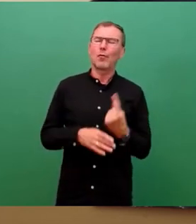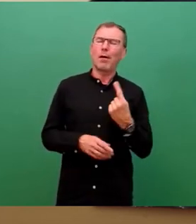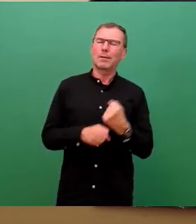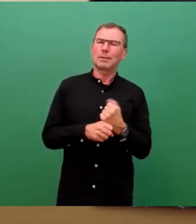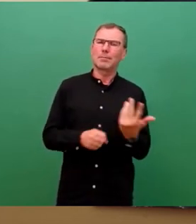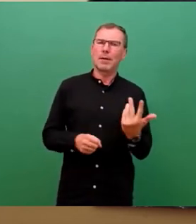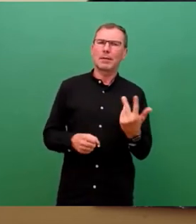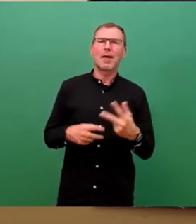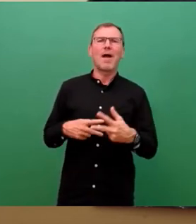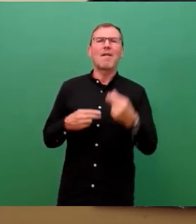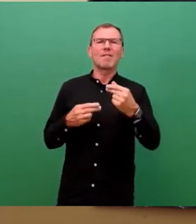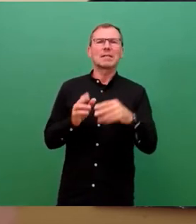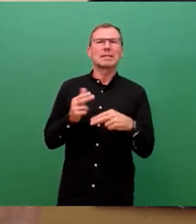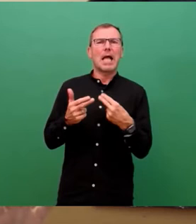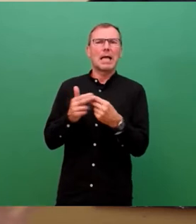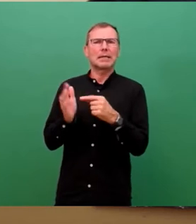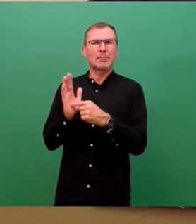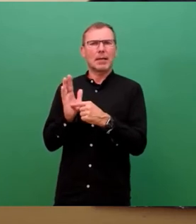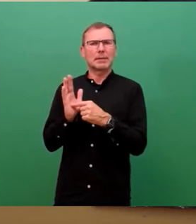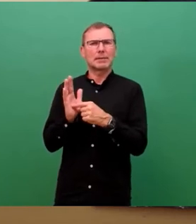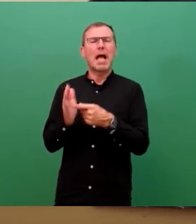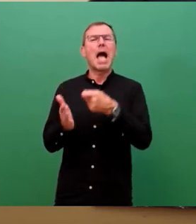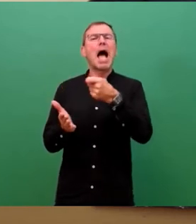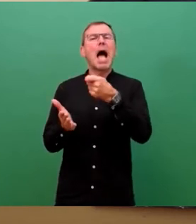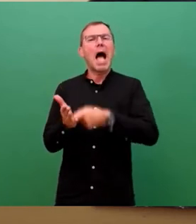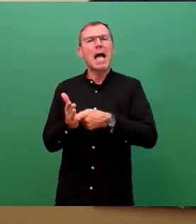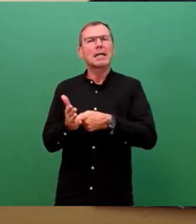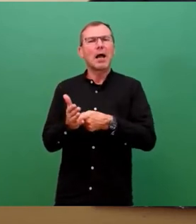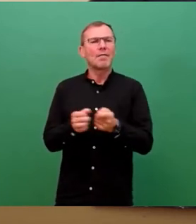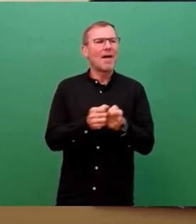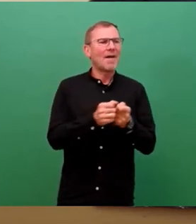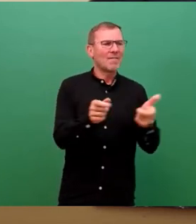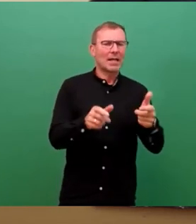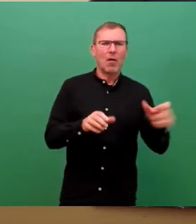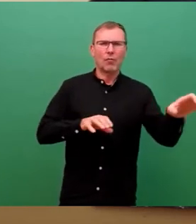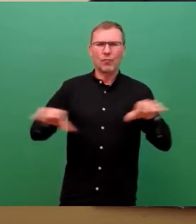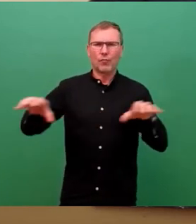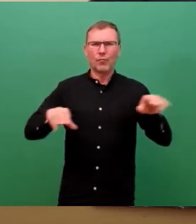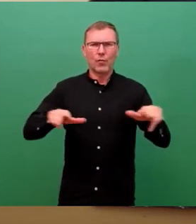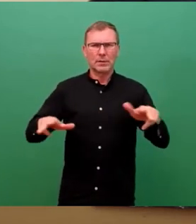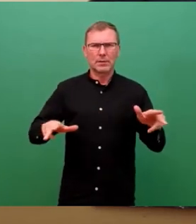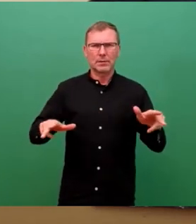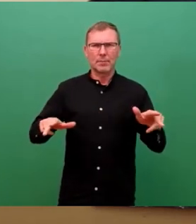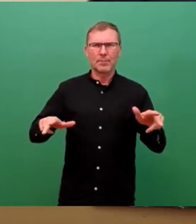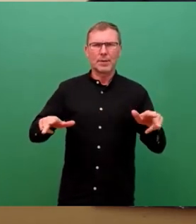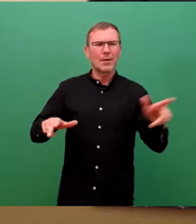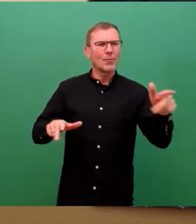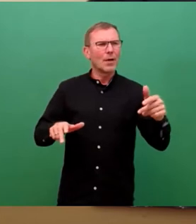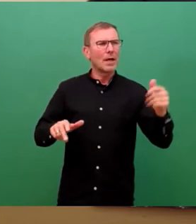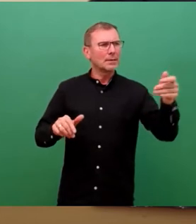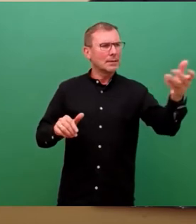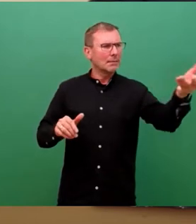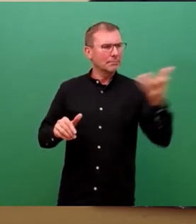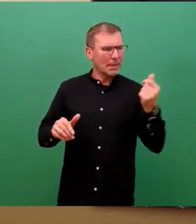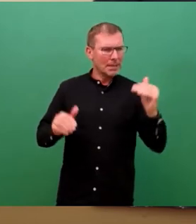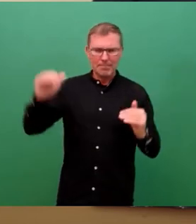fristenkonforme Einkauf wie Verkauf zu organisieren. Alles, wo Sie dann ein Switchen der Preise